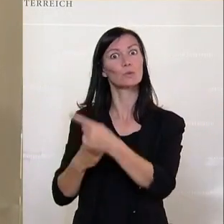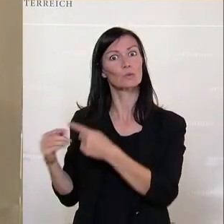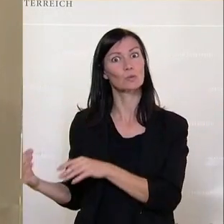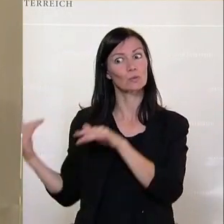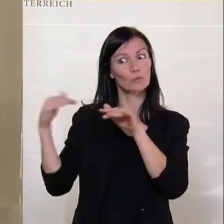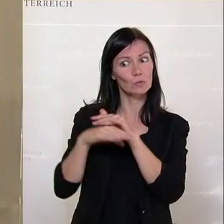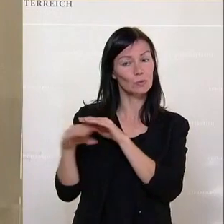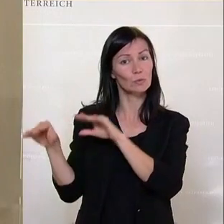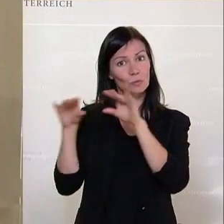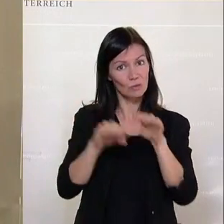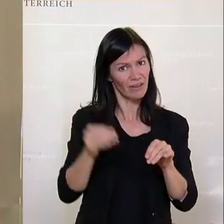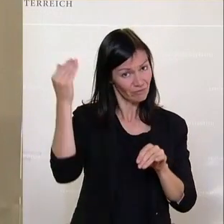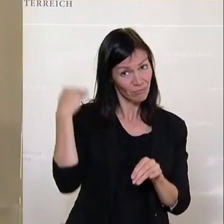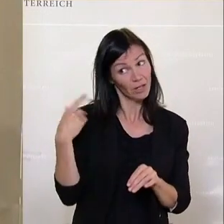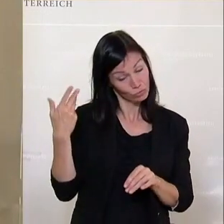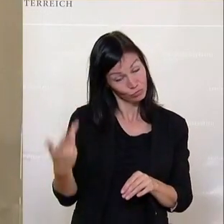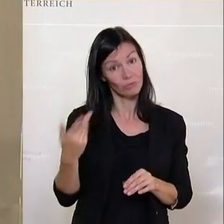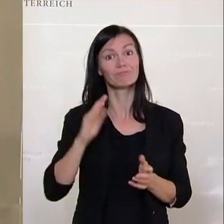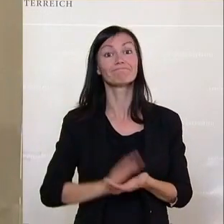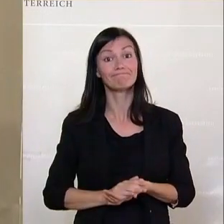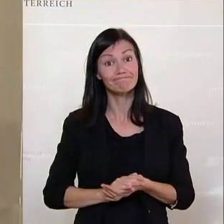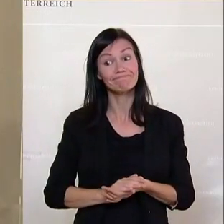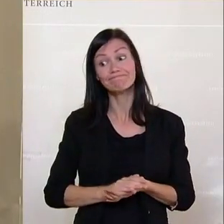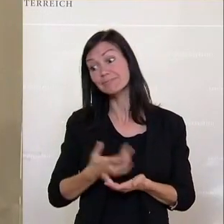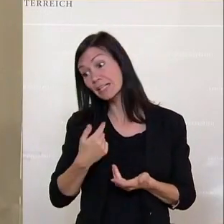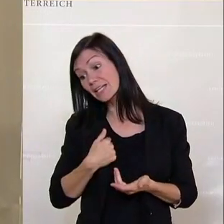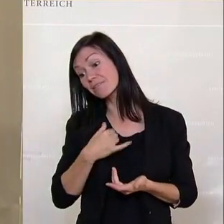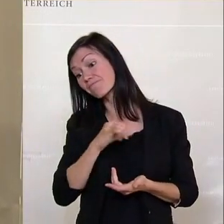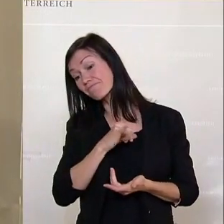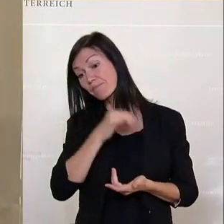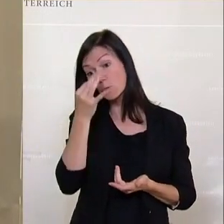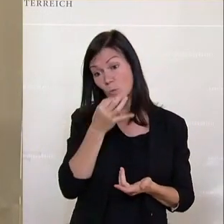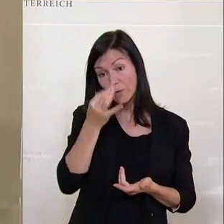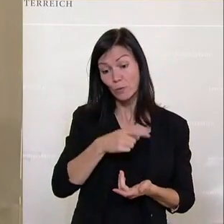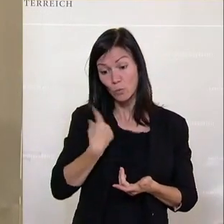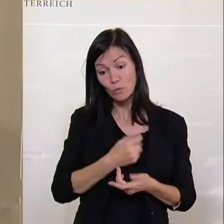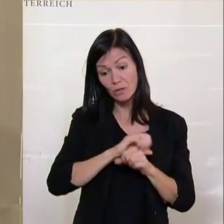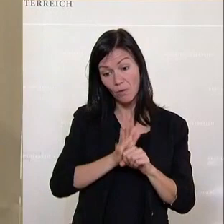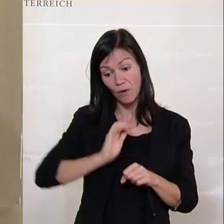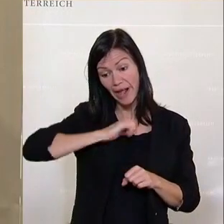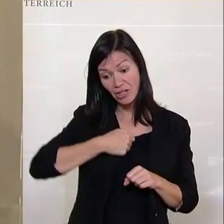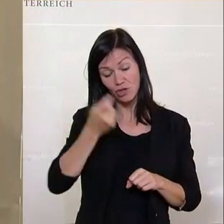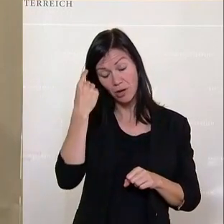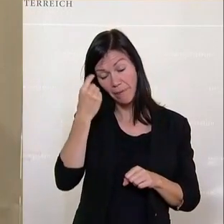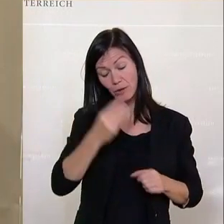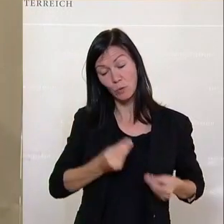wann die ÖVP dann unsere Corona-Position endgültig übernimmt. Aber ich sehe den Bundeskanzler